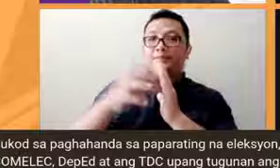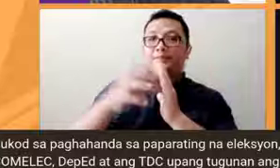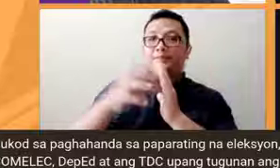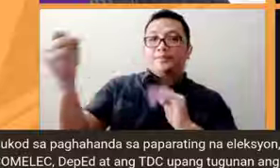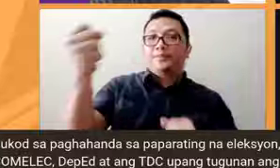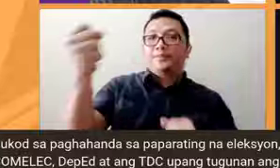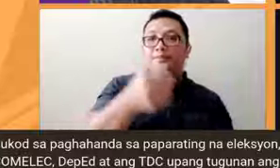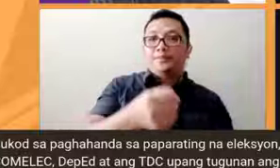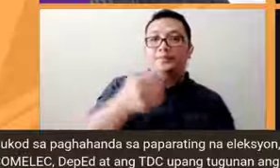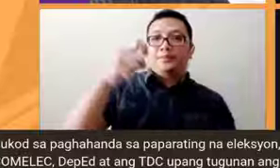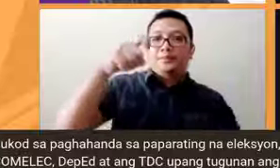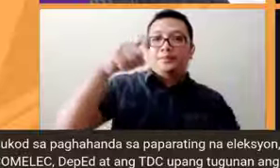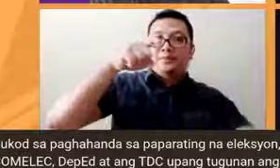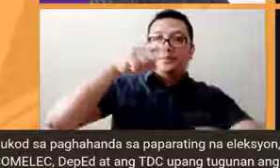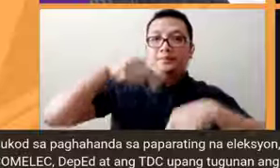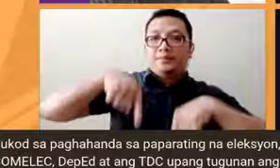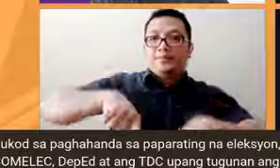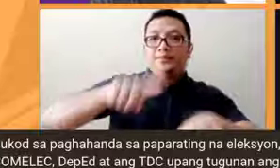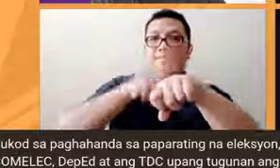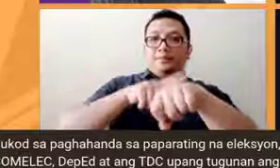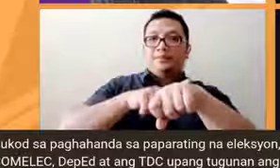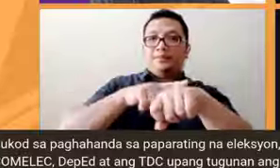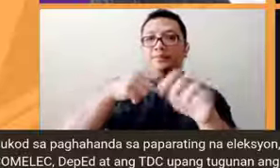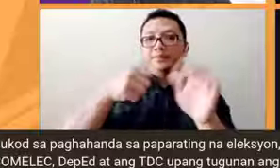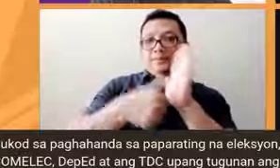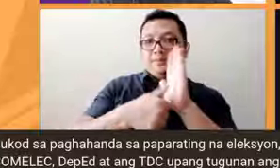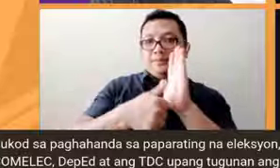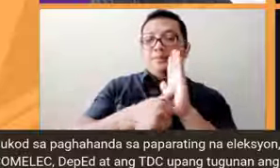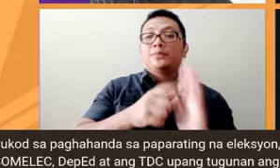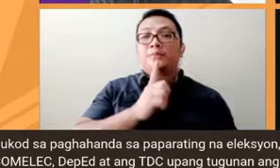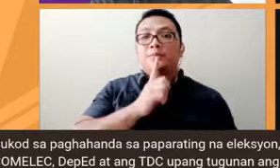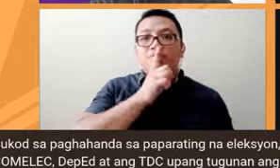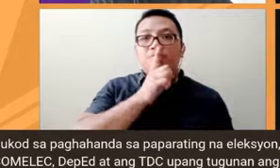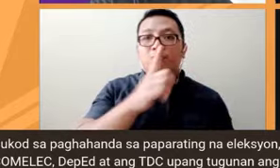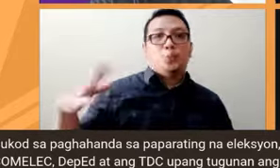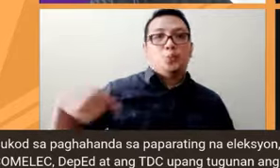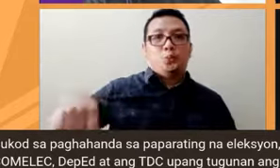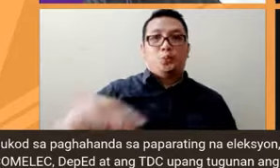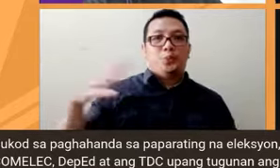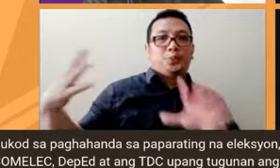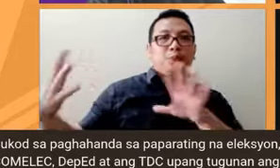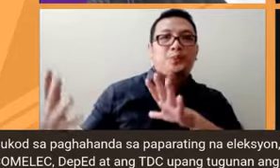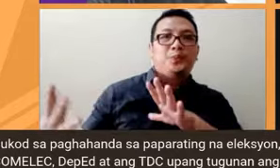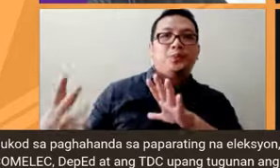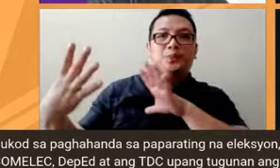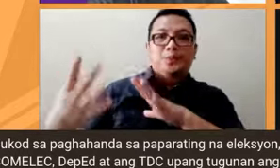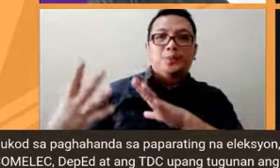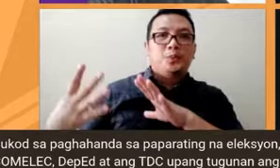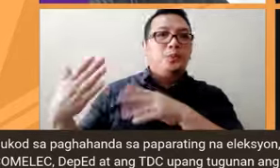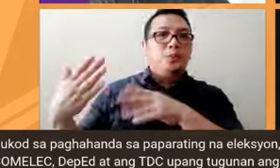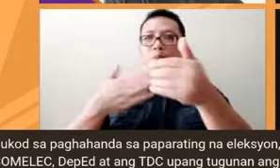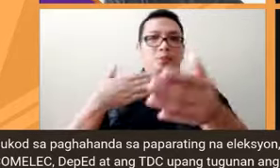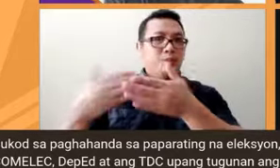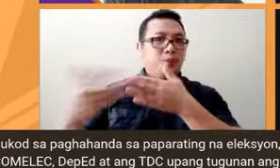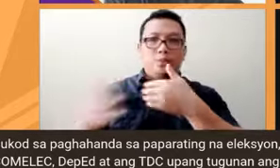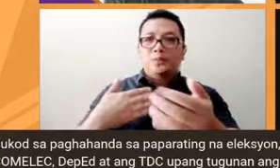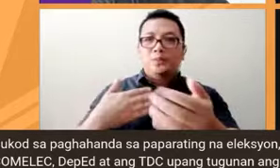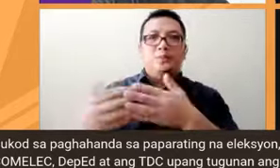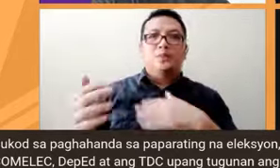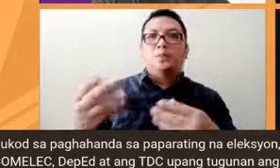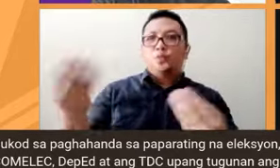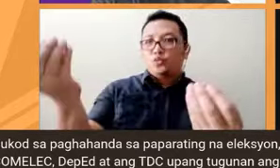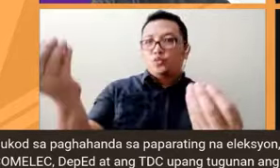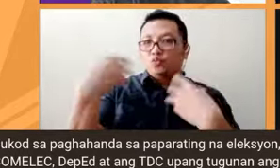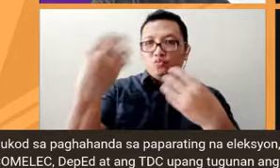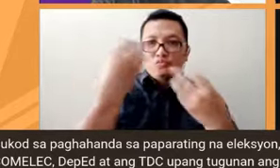panahon ng eleksyon of course kami ay naghihintay doon sa anuman na ibabahagi sa amin ng